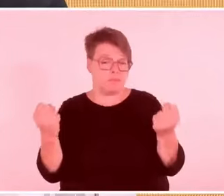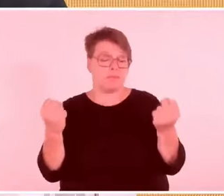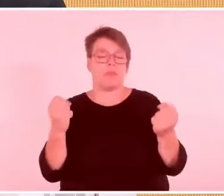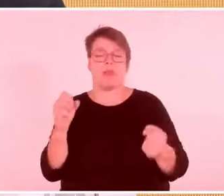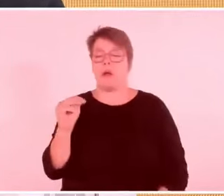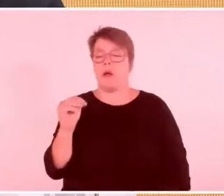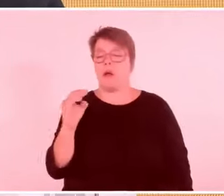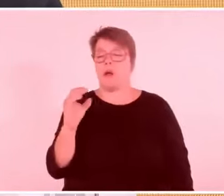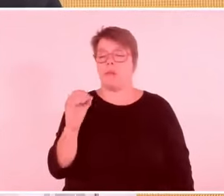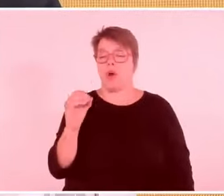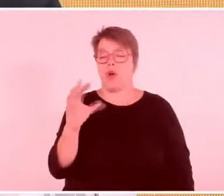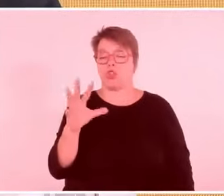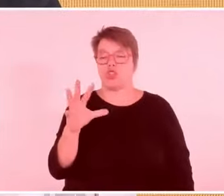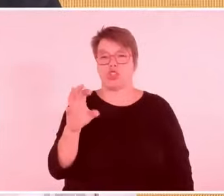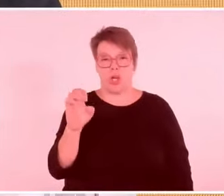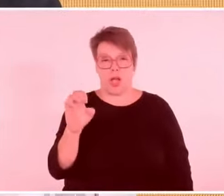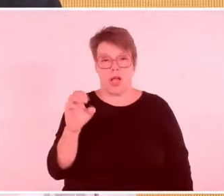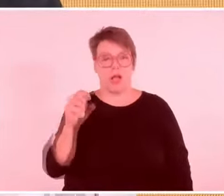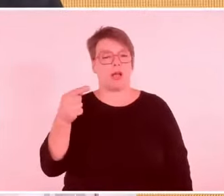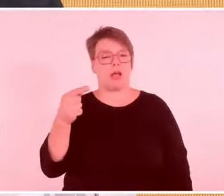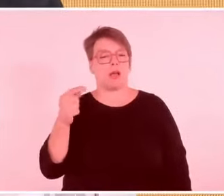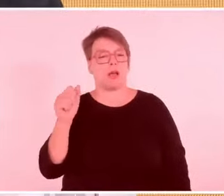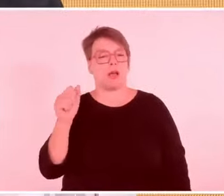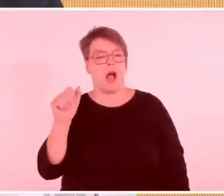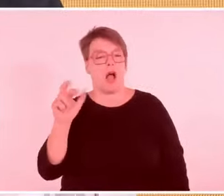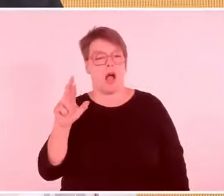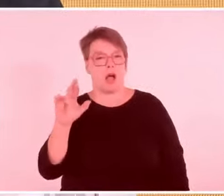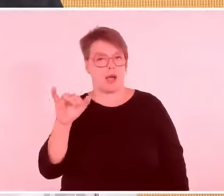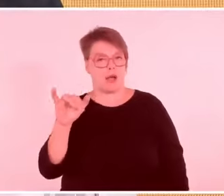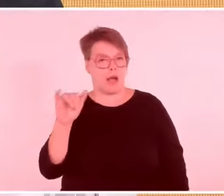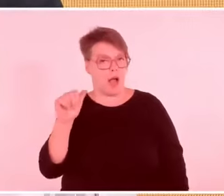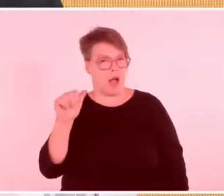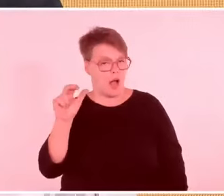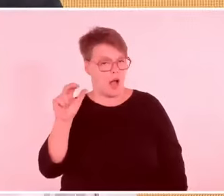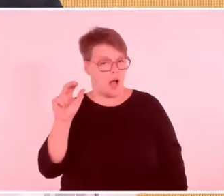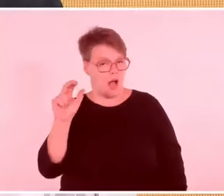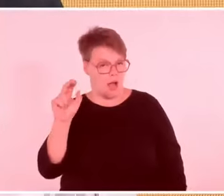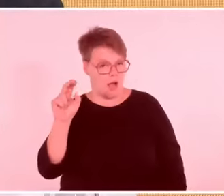lassen Sie die Mörder nicht beschuldigen. Welchen Anspruch haben wir denn auf